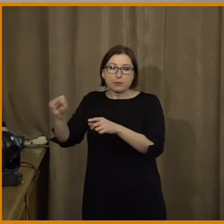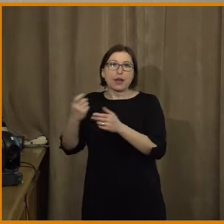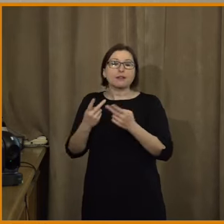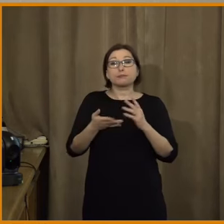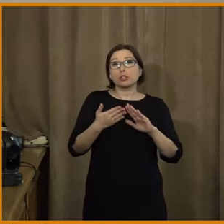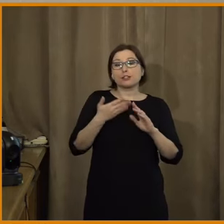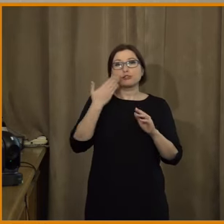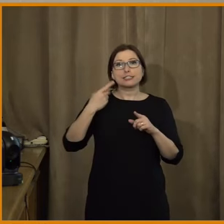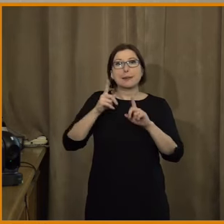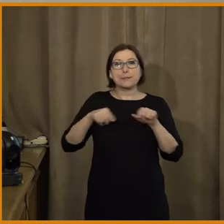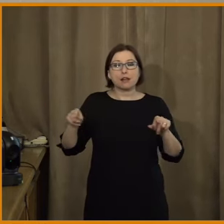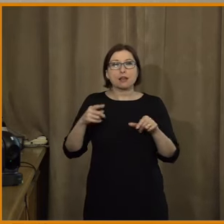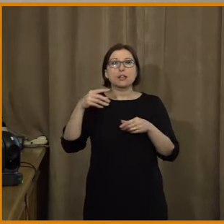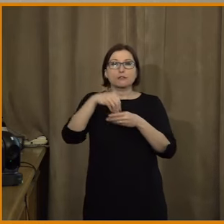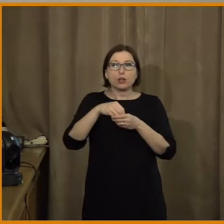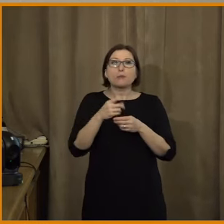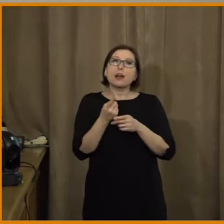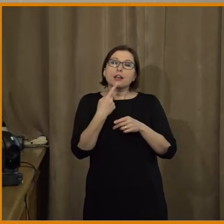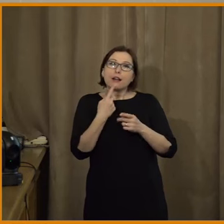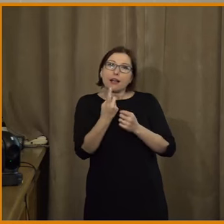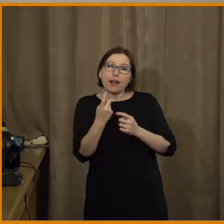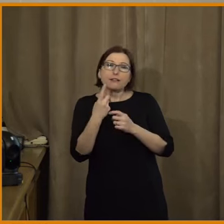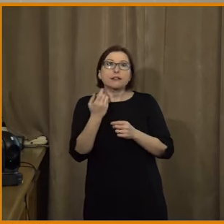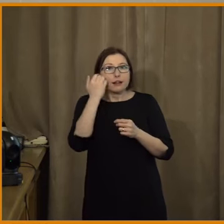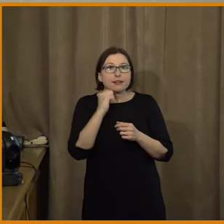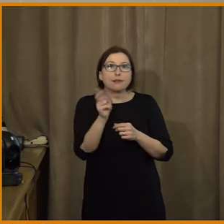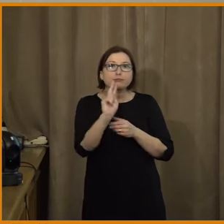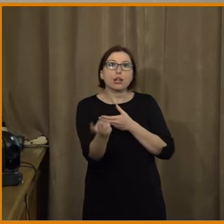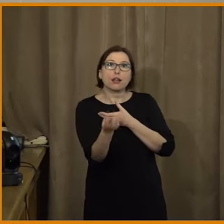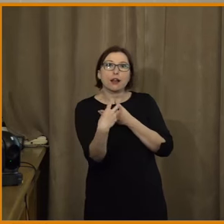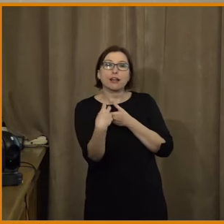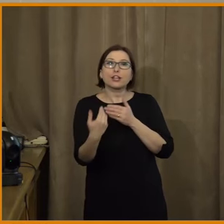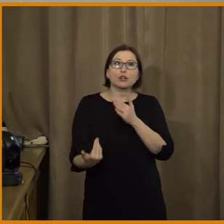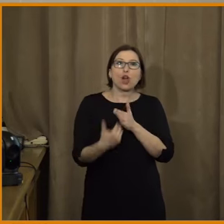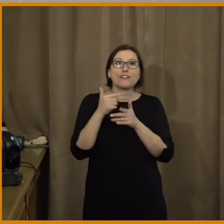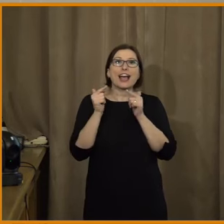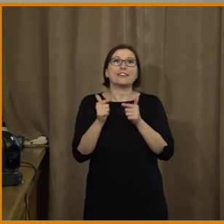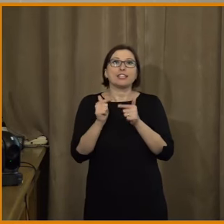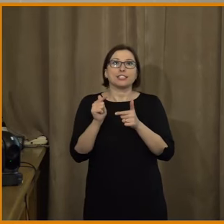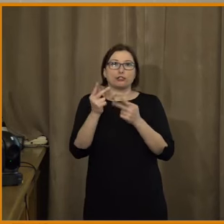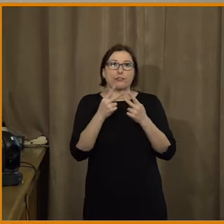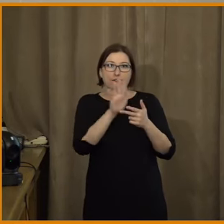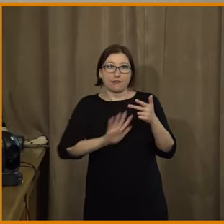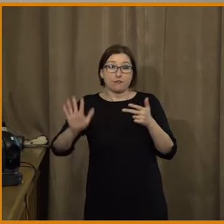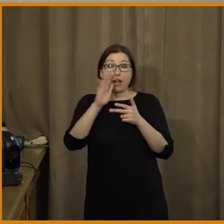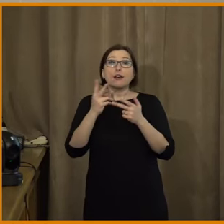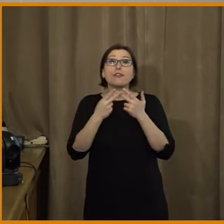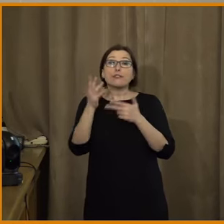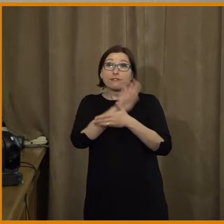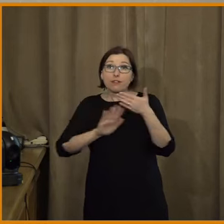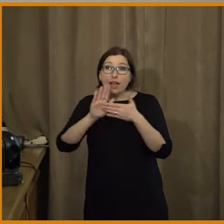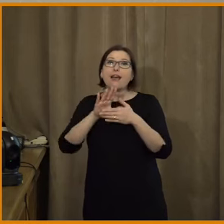český miliardář lidi nabádá na to, aby se přihlásili k nové investiční platformě. No a ta platforma je tam jenom proto,